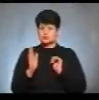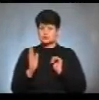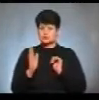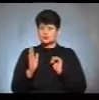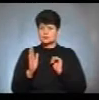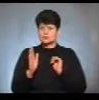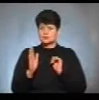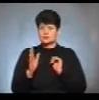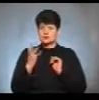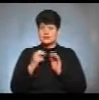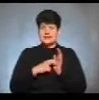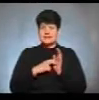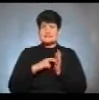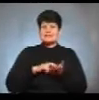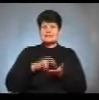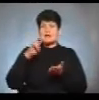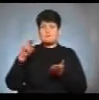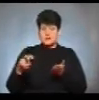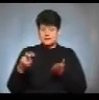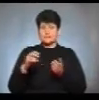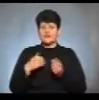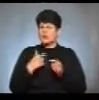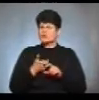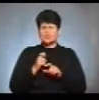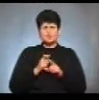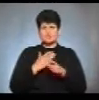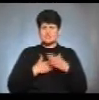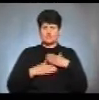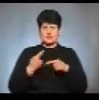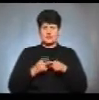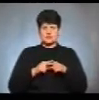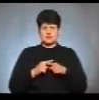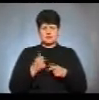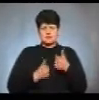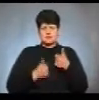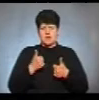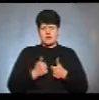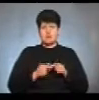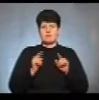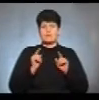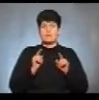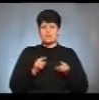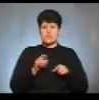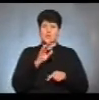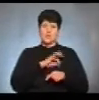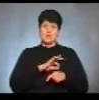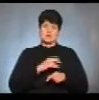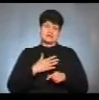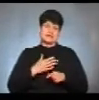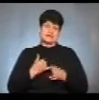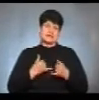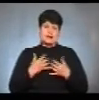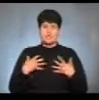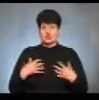ще стрибати в довжину. Я дуже задоволена цими змаганнями, бо вони корисні для здоров